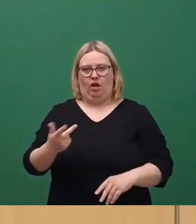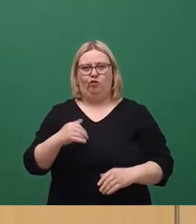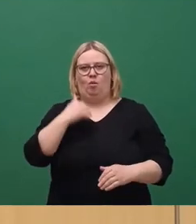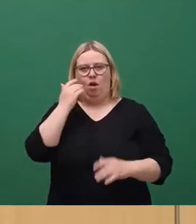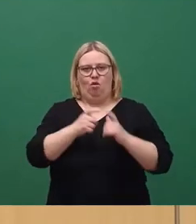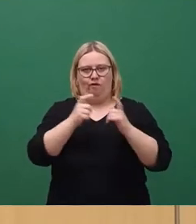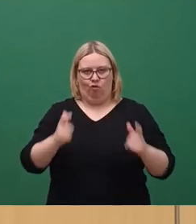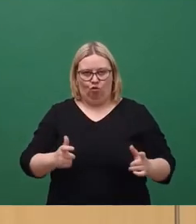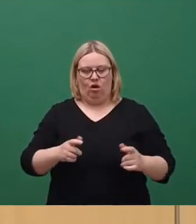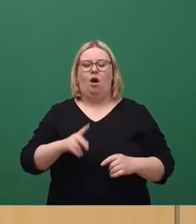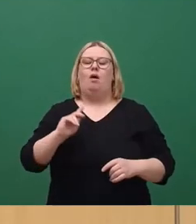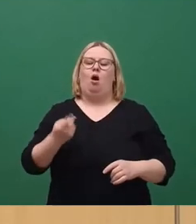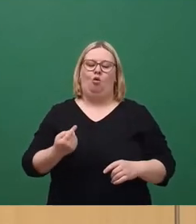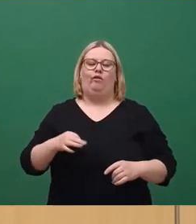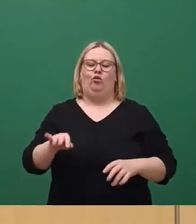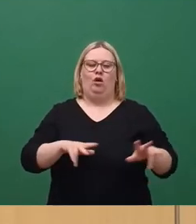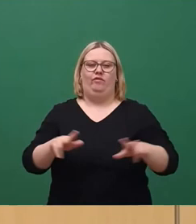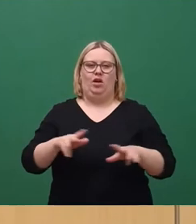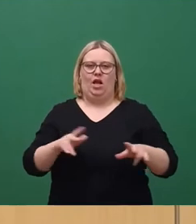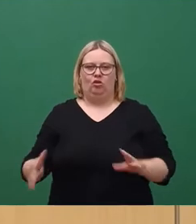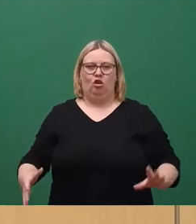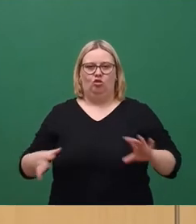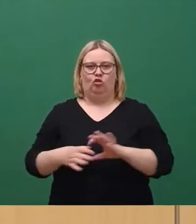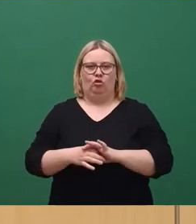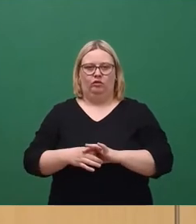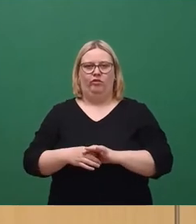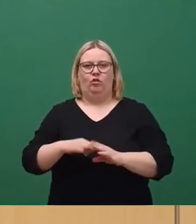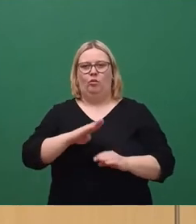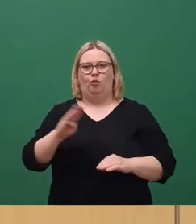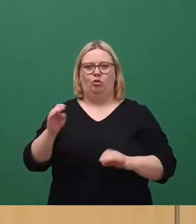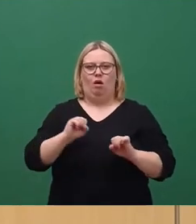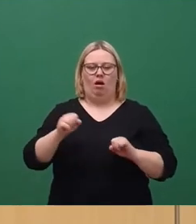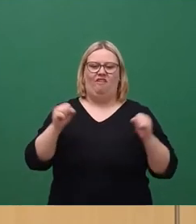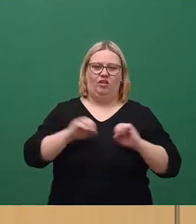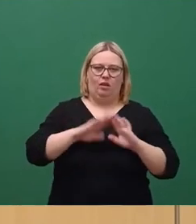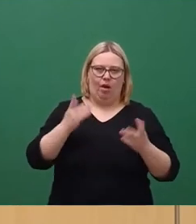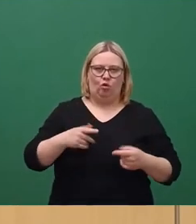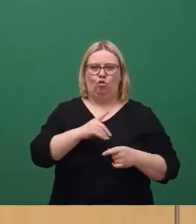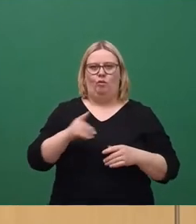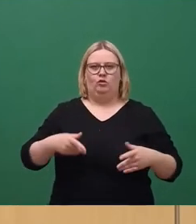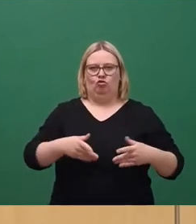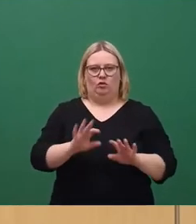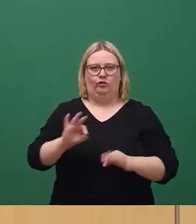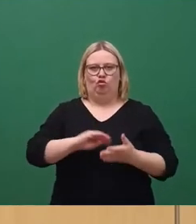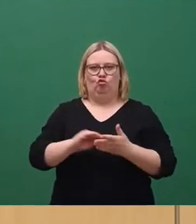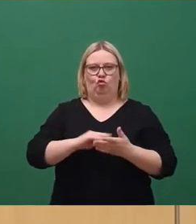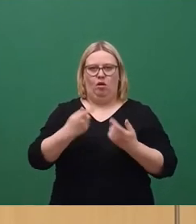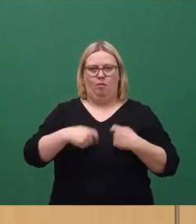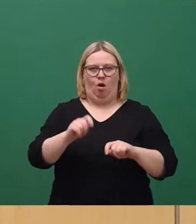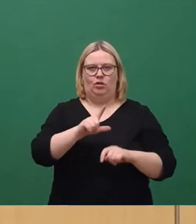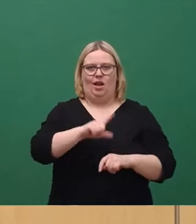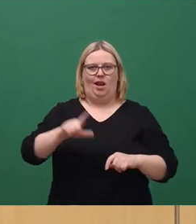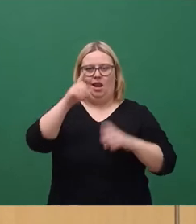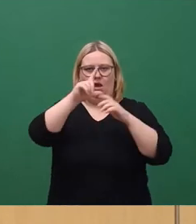aber auch die verkehrliche Erschließung der Bodenbacher, Winterberg und Dobritzer Straße für das Schulbauvorhaben Leo-Gymnasium